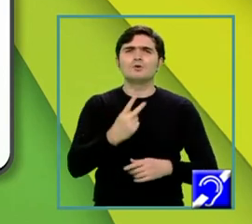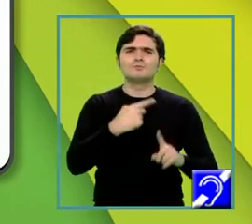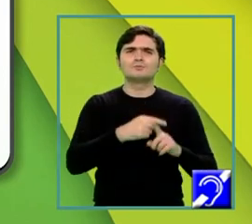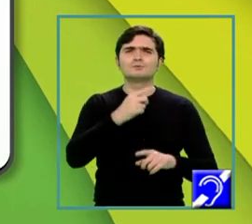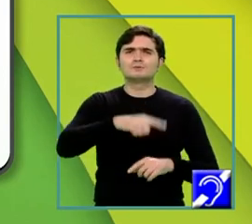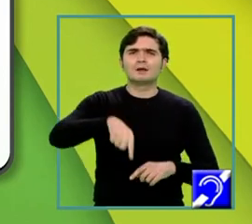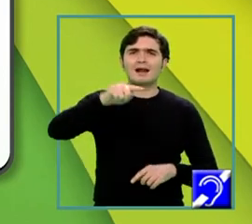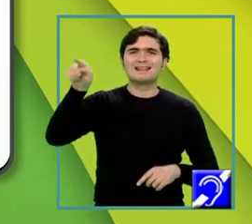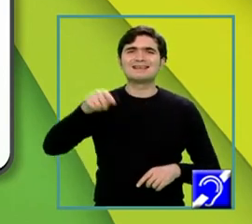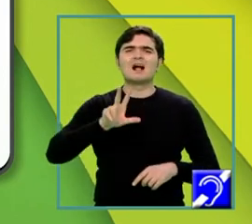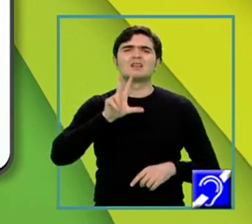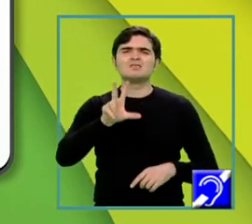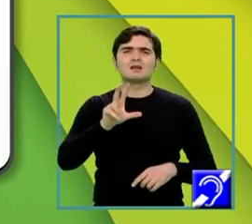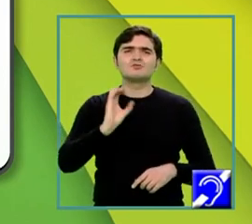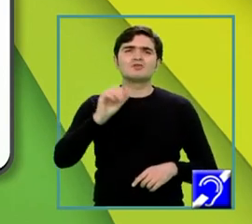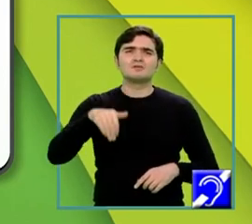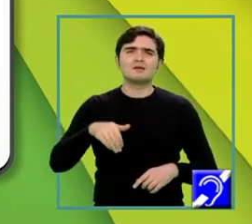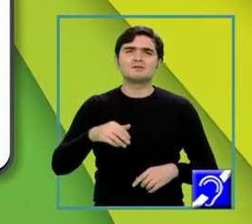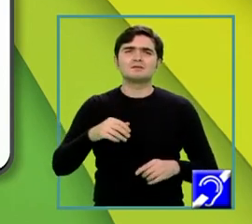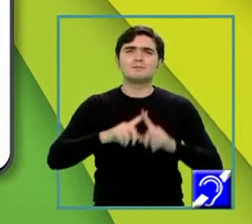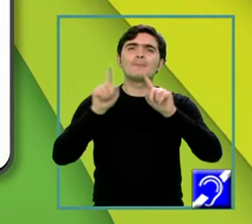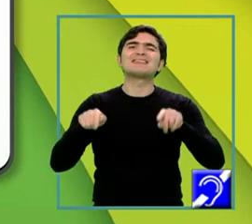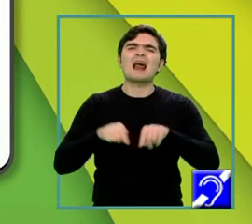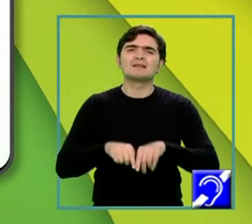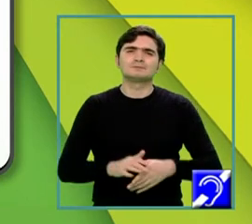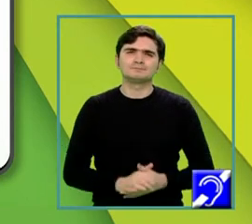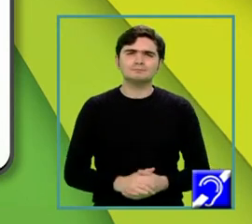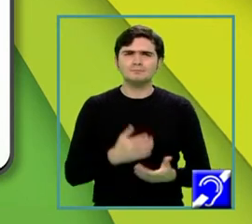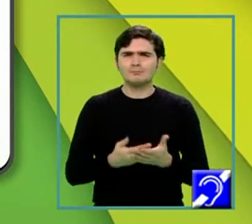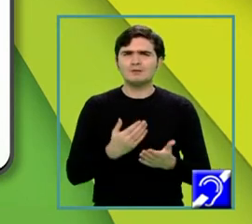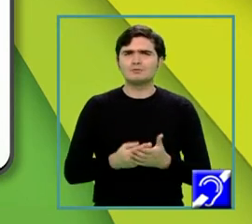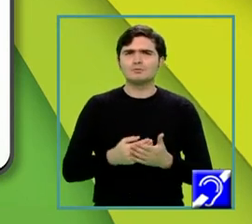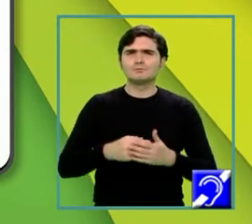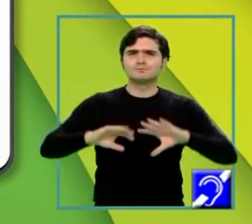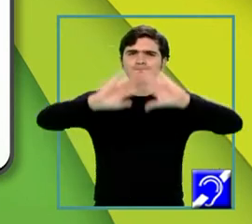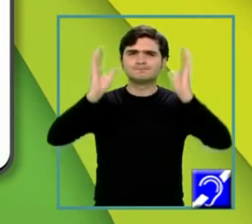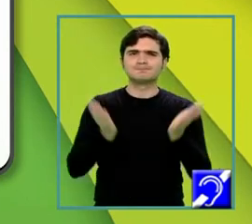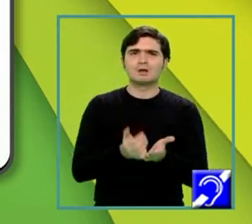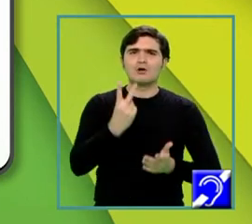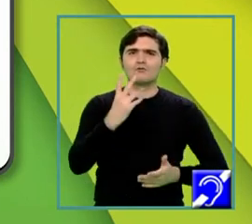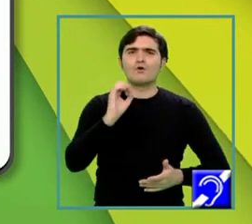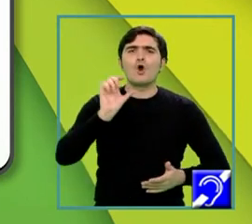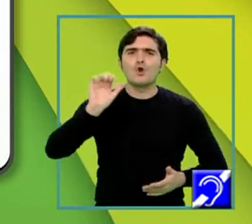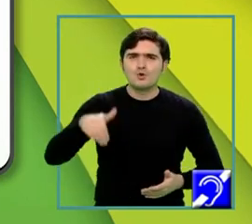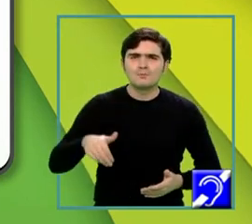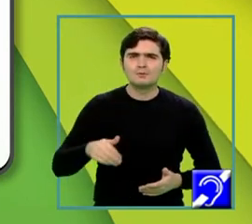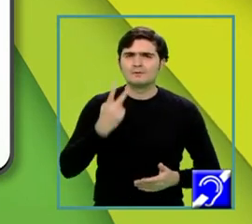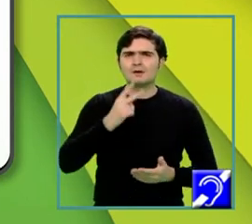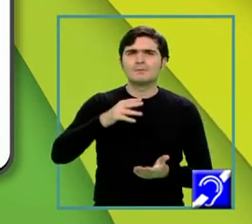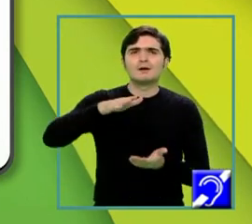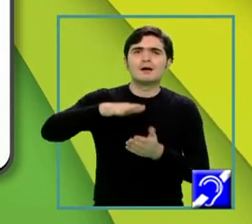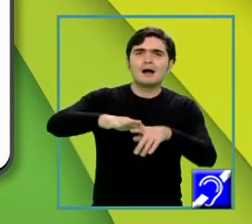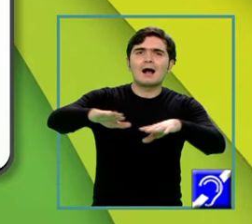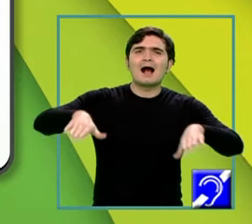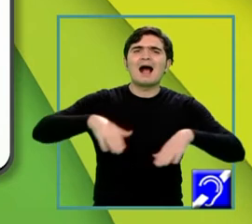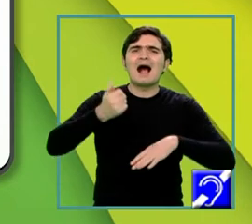din 3 centimetri pătrați. Pentru volum, avem area bazei ori înălțimea supra